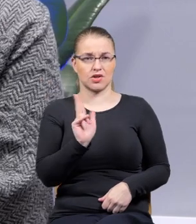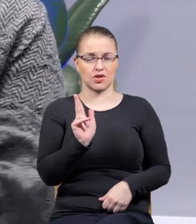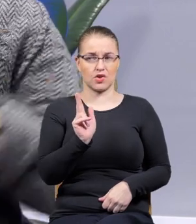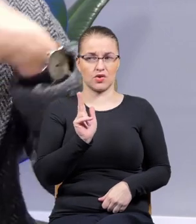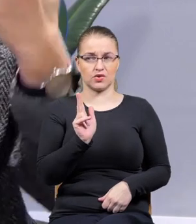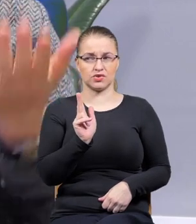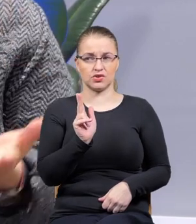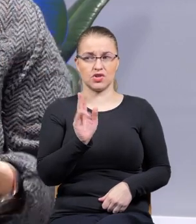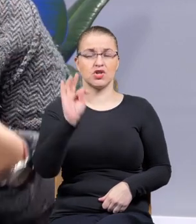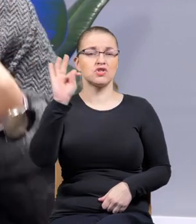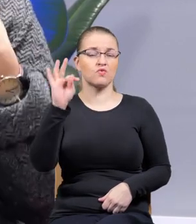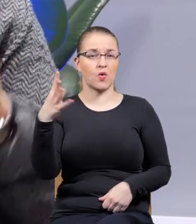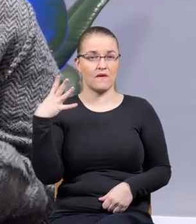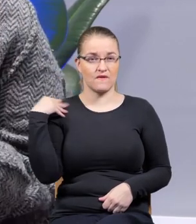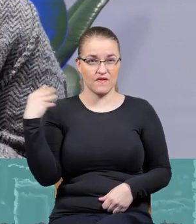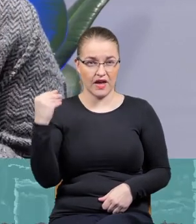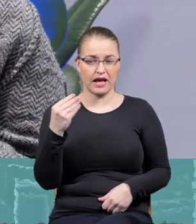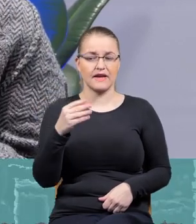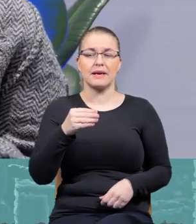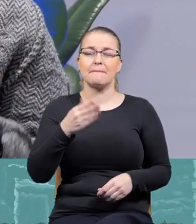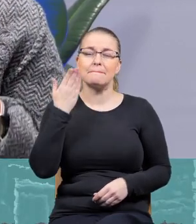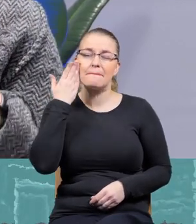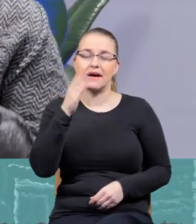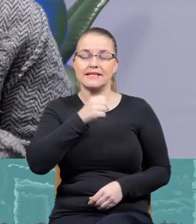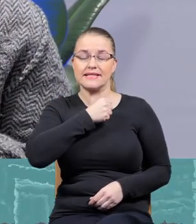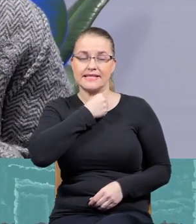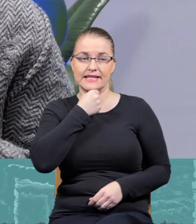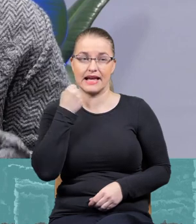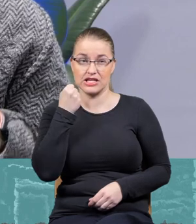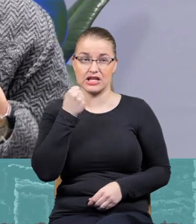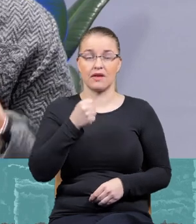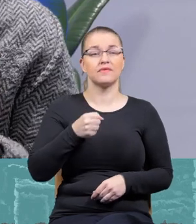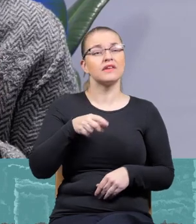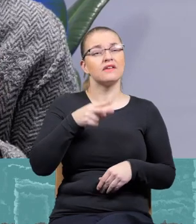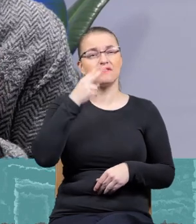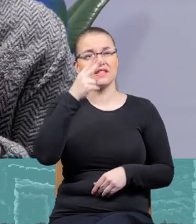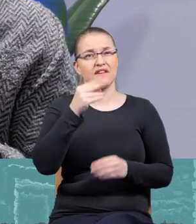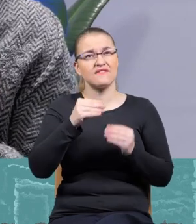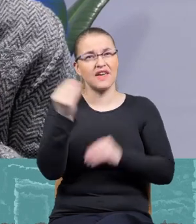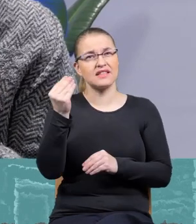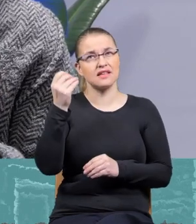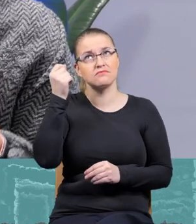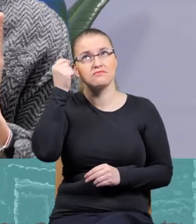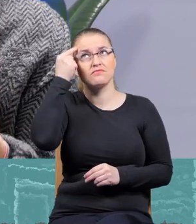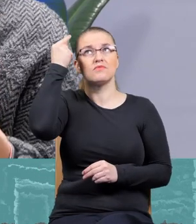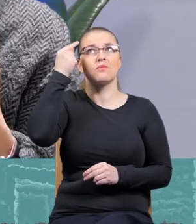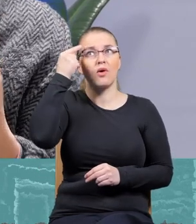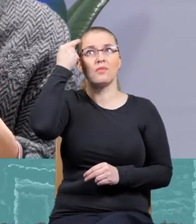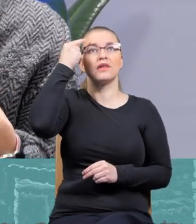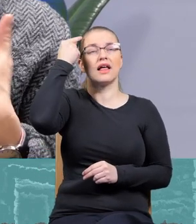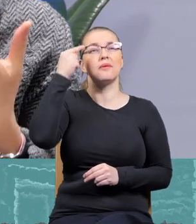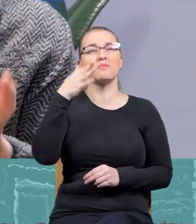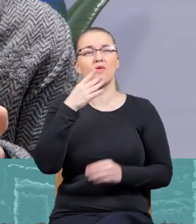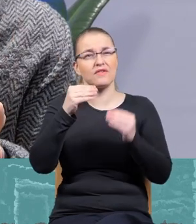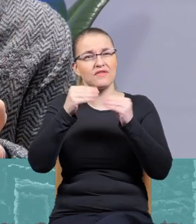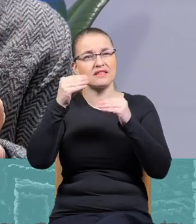w swoim wieku, im bardziej starsza jest, tym więcej rzeczy przychodzi jej do głowy. Zresztą ona sama mówi, że coraz więcej jej